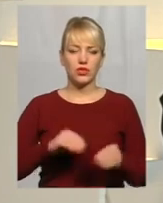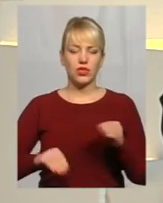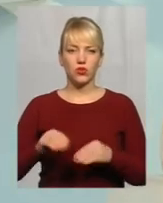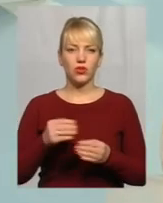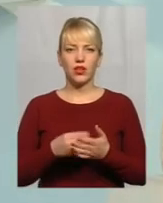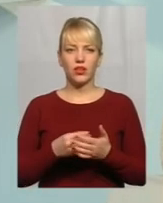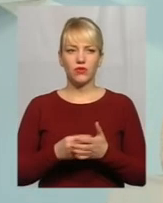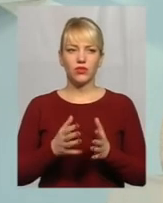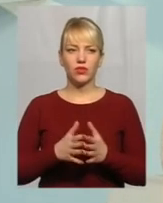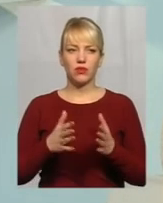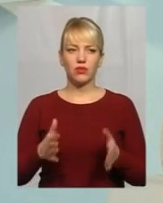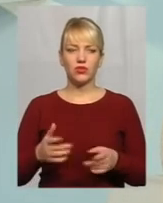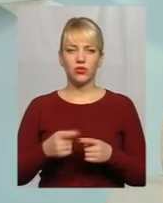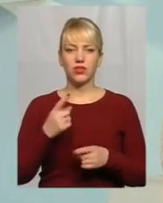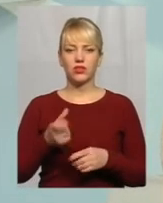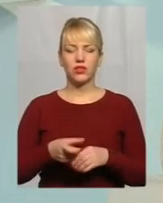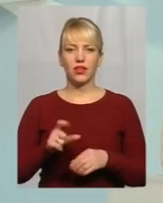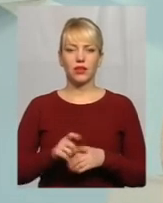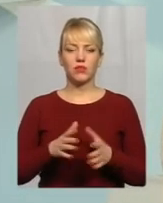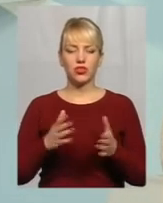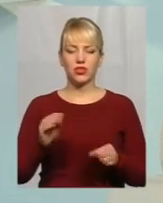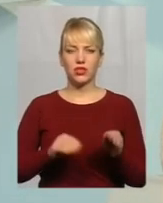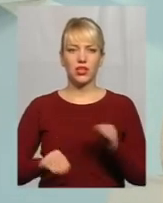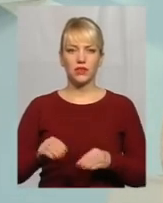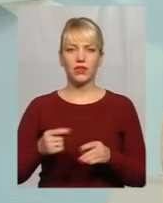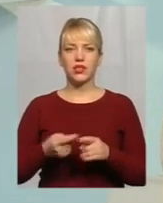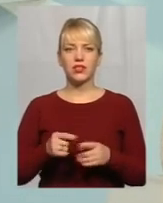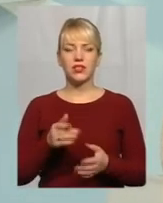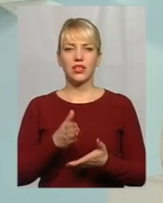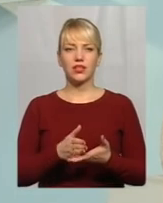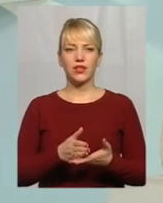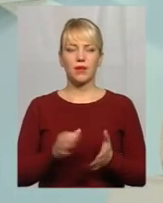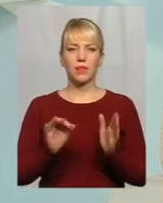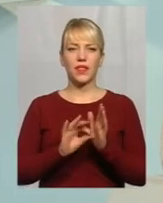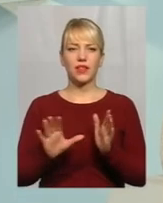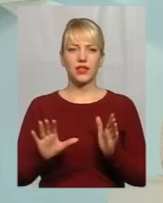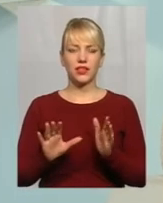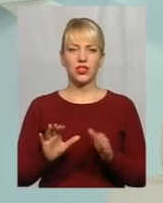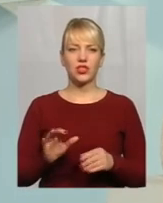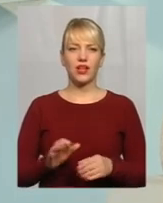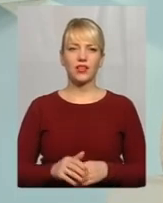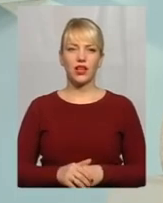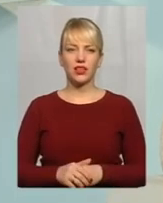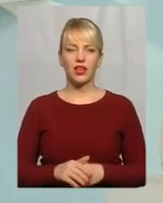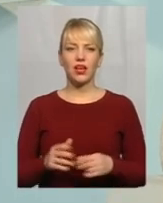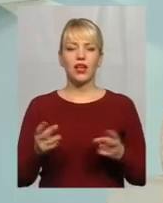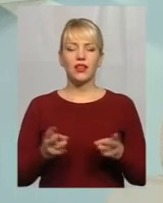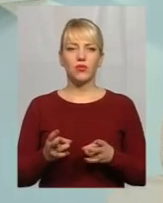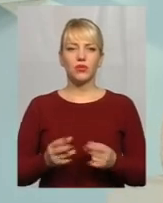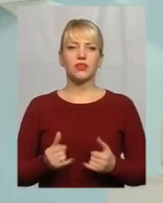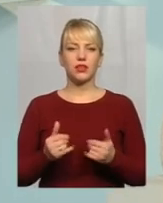тарифою, однією з найбільших складових тарифів є електрична енергія, яка необхідна для